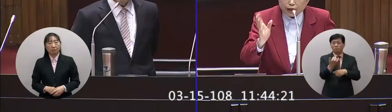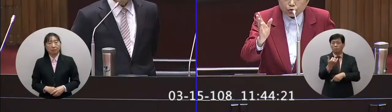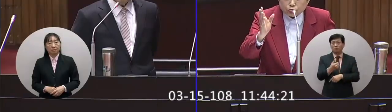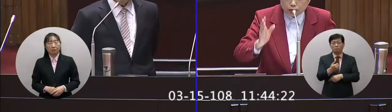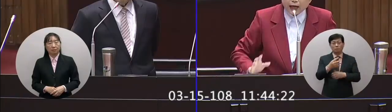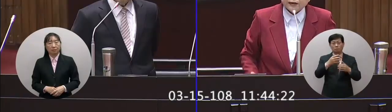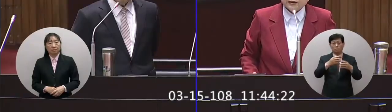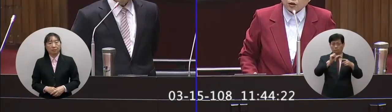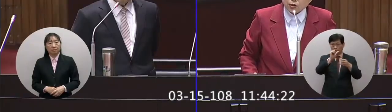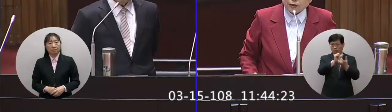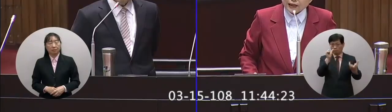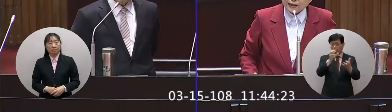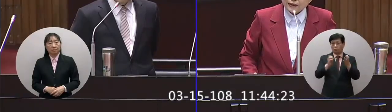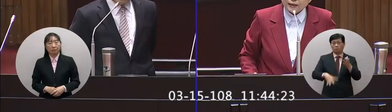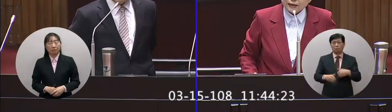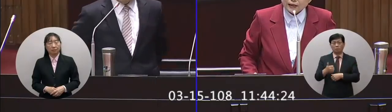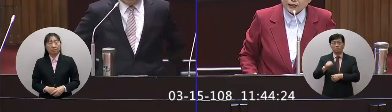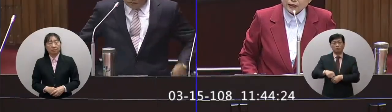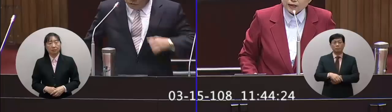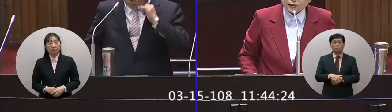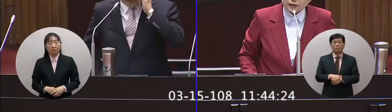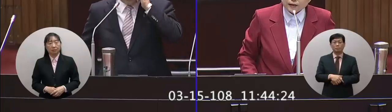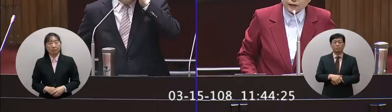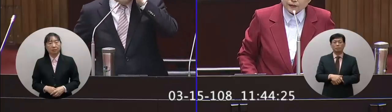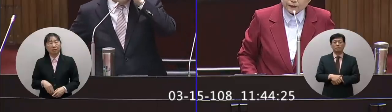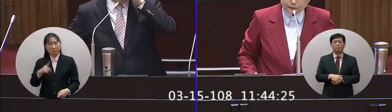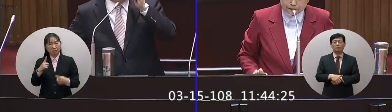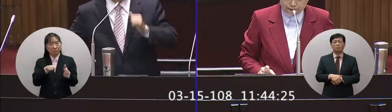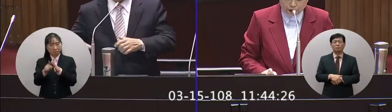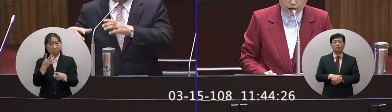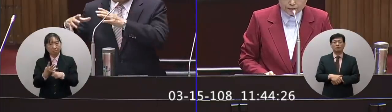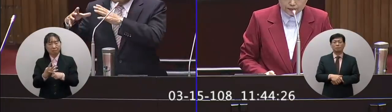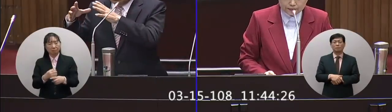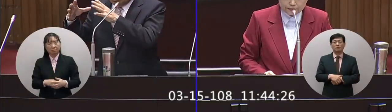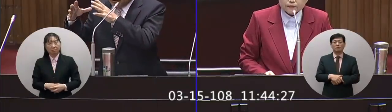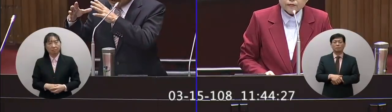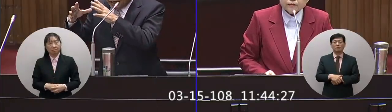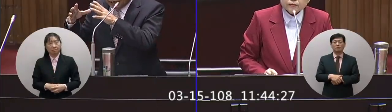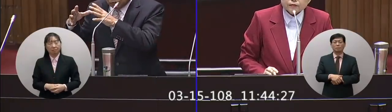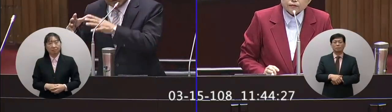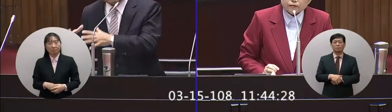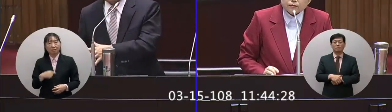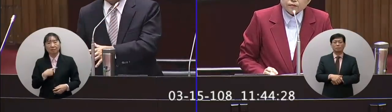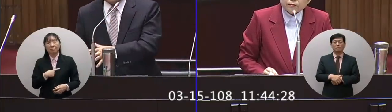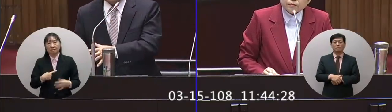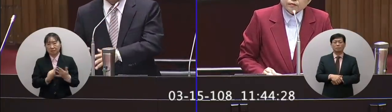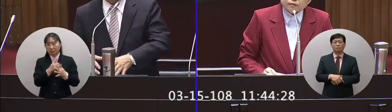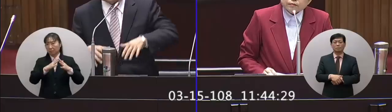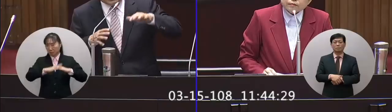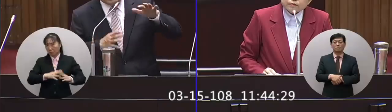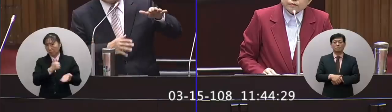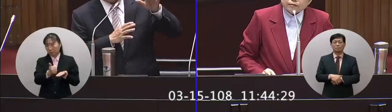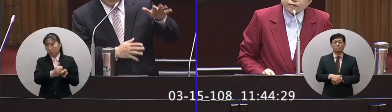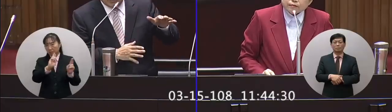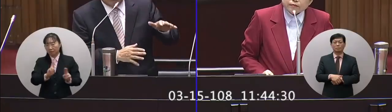廢除五台你同意嗎這個是比較專業啦說我們只要能穩定供電